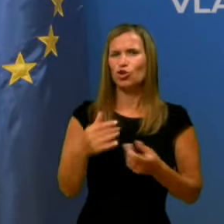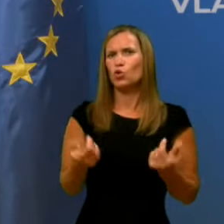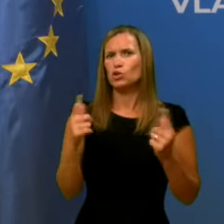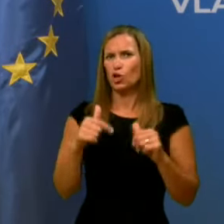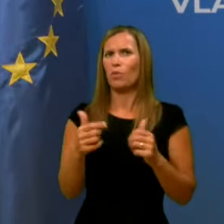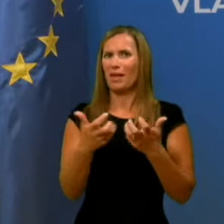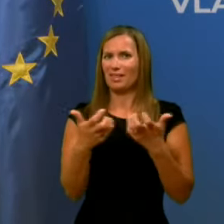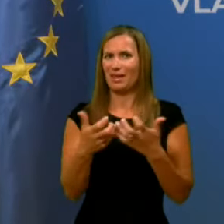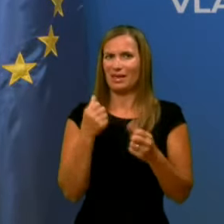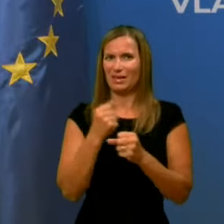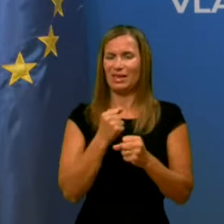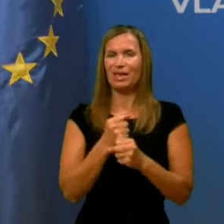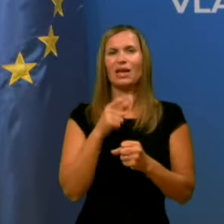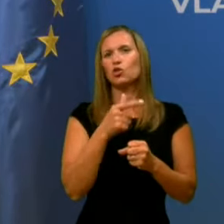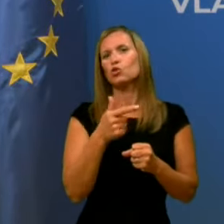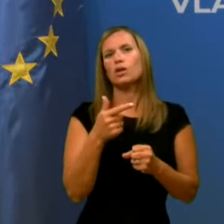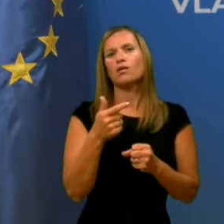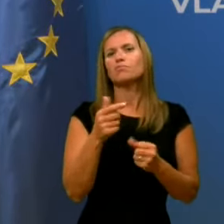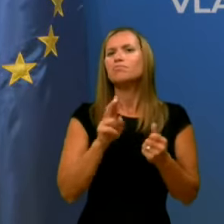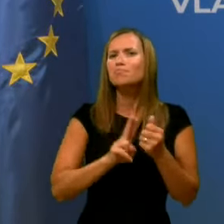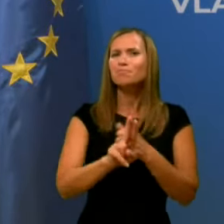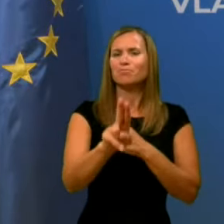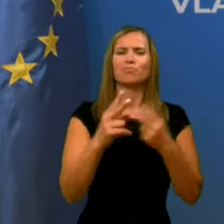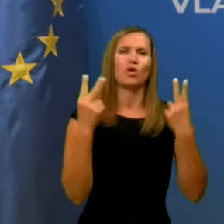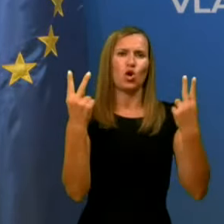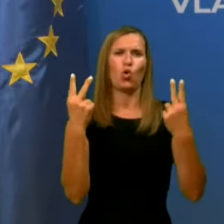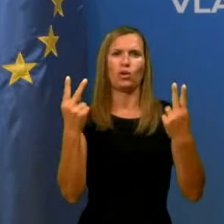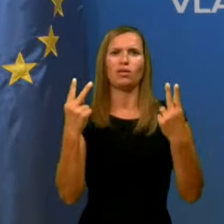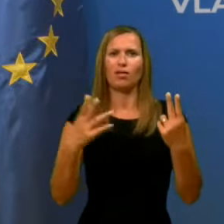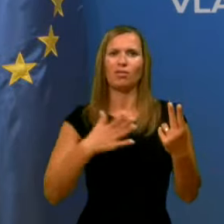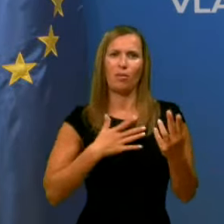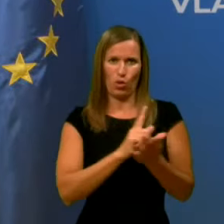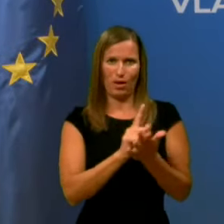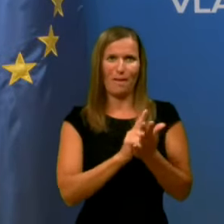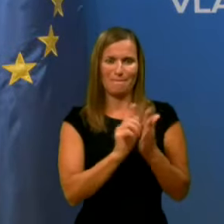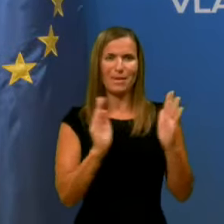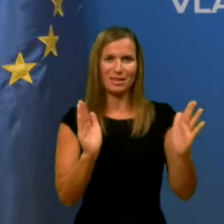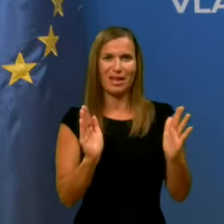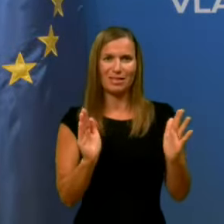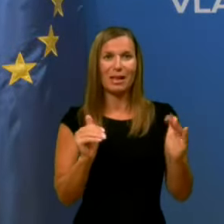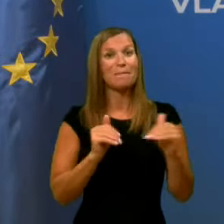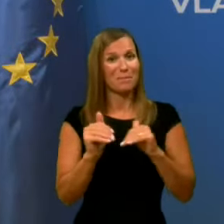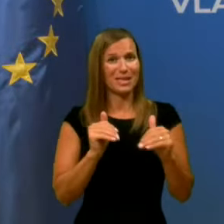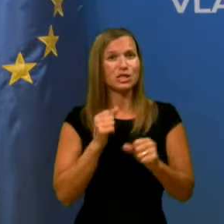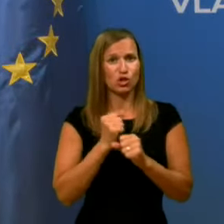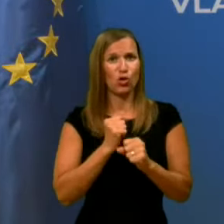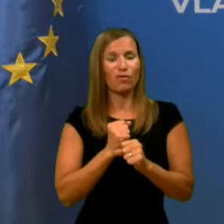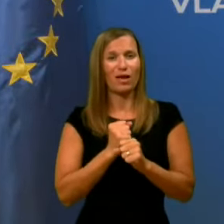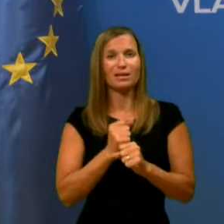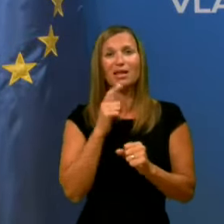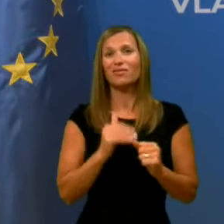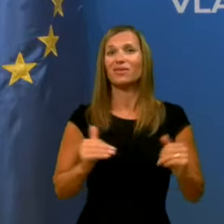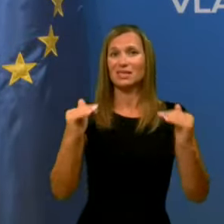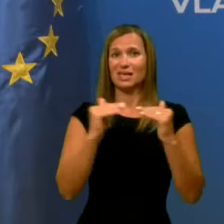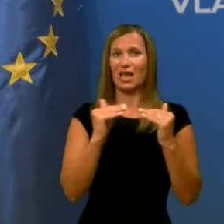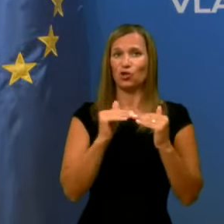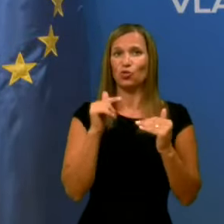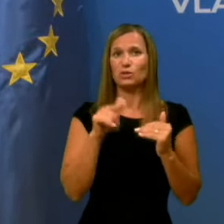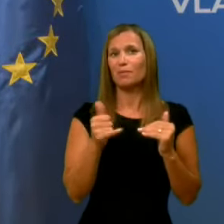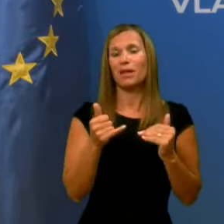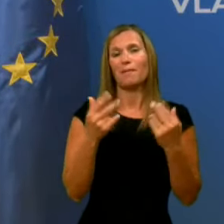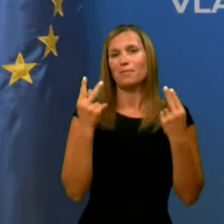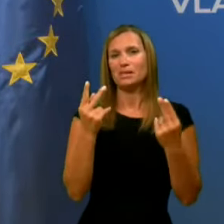dela sta dve izmed top treh prioritet mojega mandata ministrovanja in v skladu s tem je to tudi bistvena